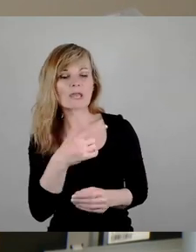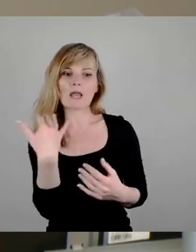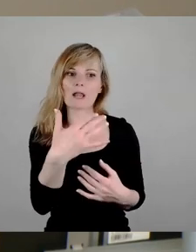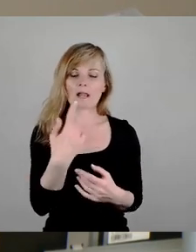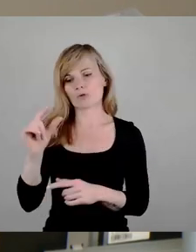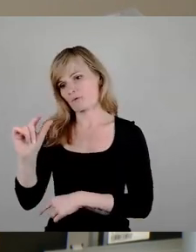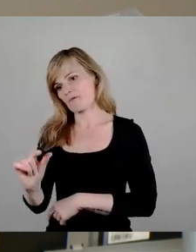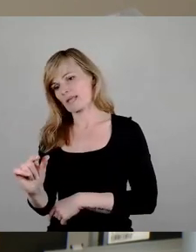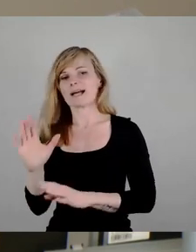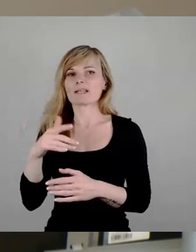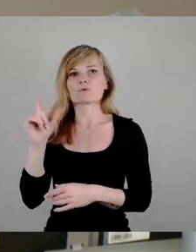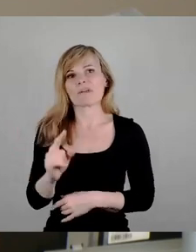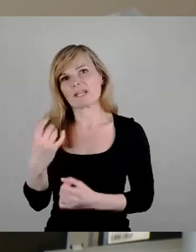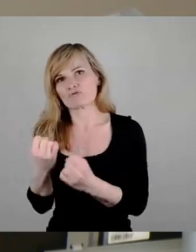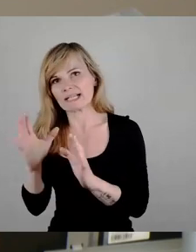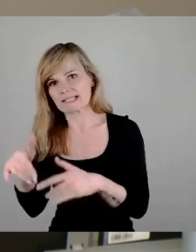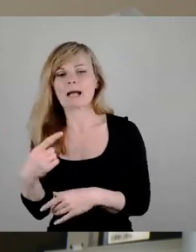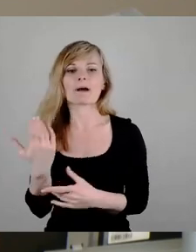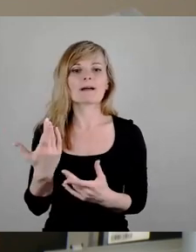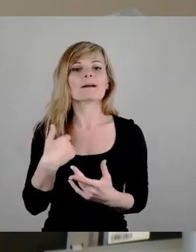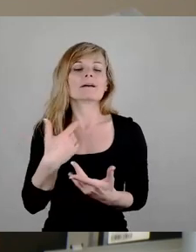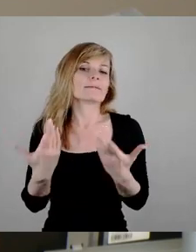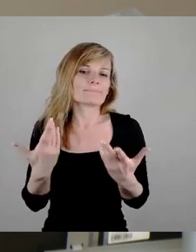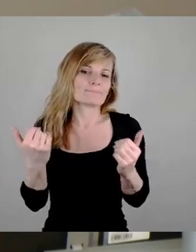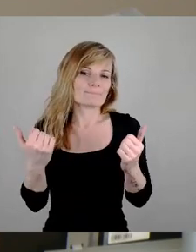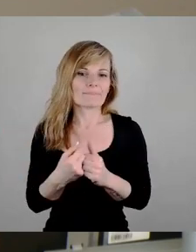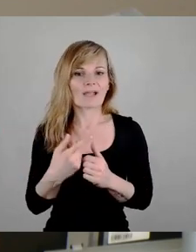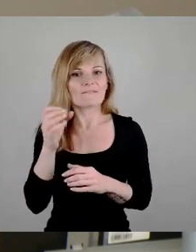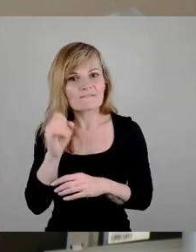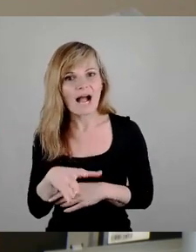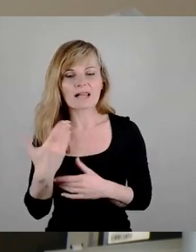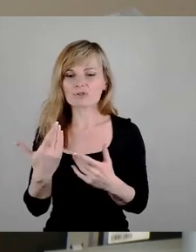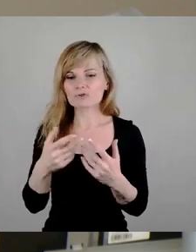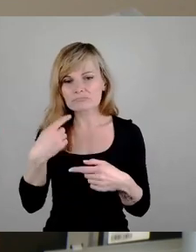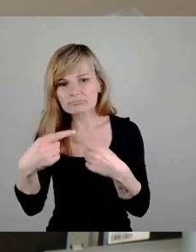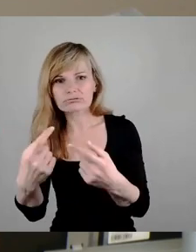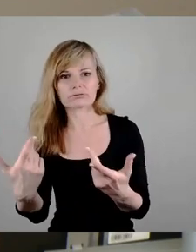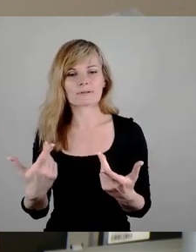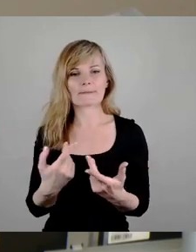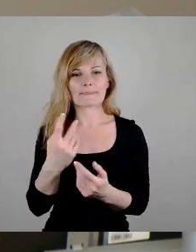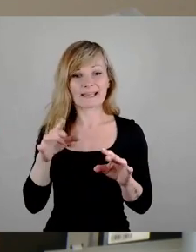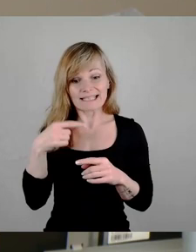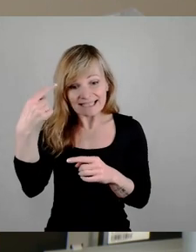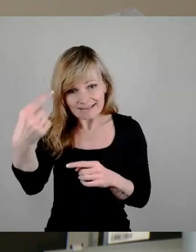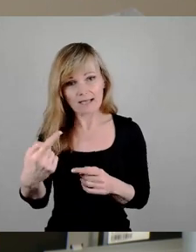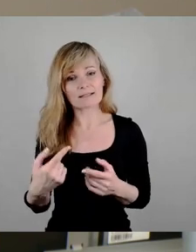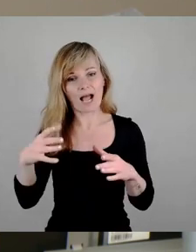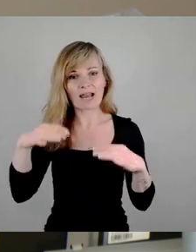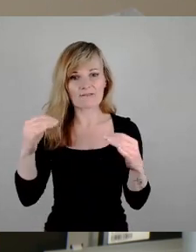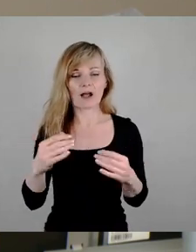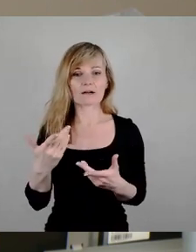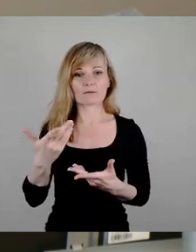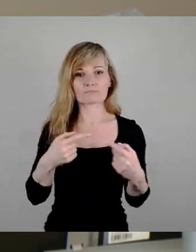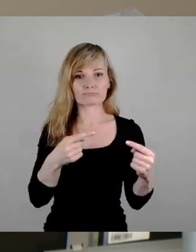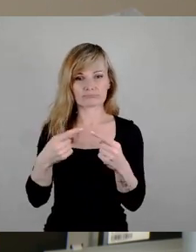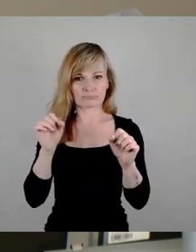zu wenig wird, glaube ich, schwierig, oder ob das vielleicht irgendwie eine falsche Dynamik auslöst. Das können wir ja dann alles diskutieren. Aber dafür müssten wir, glaube ich, erst